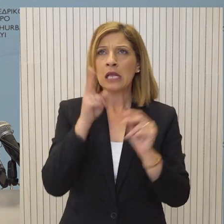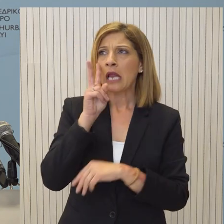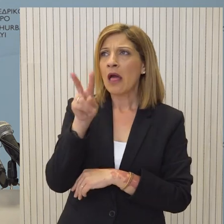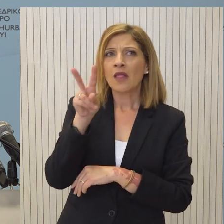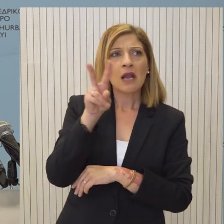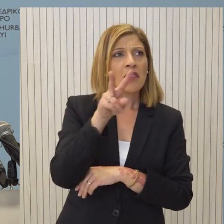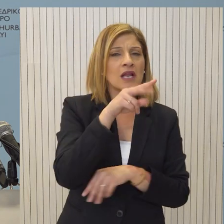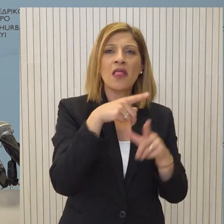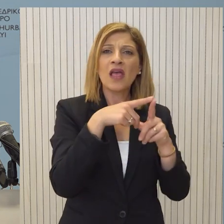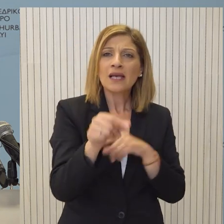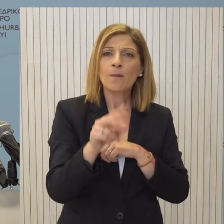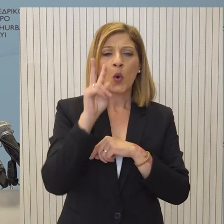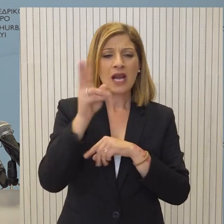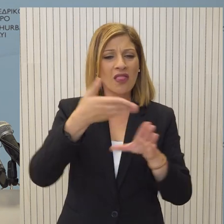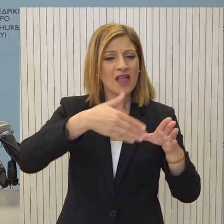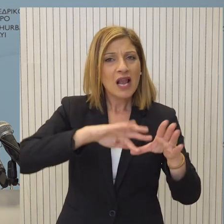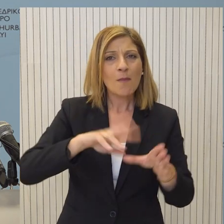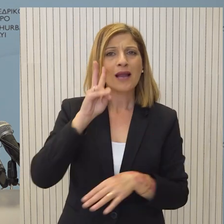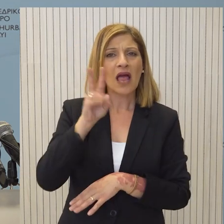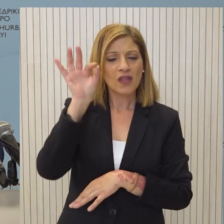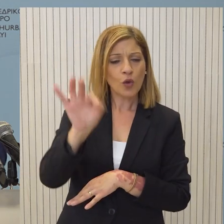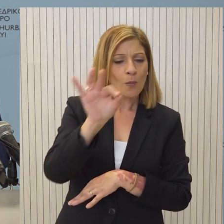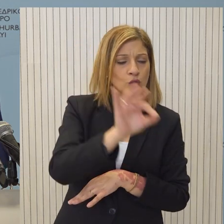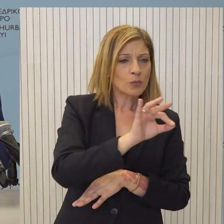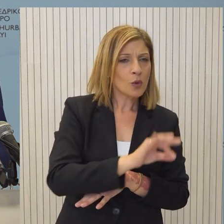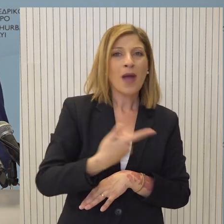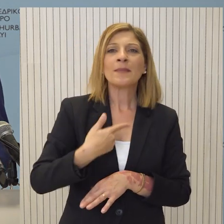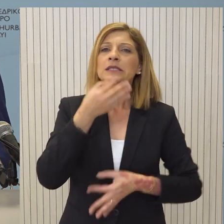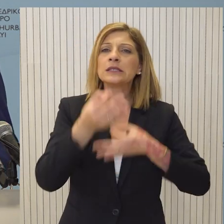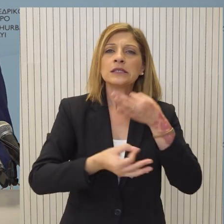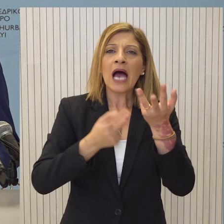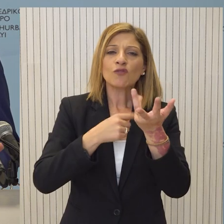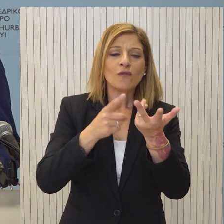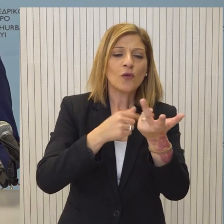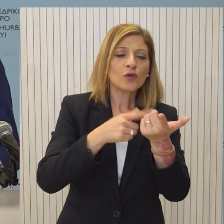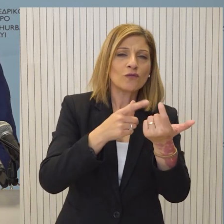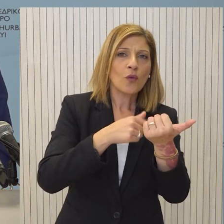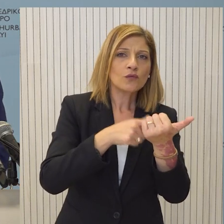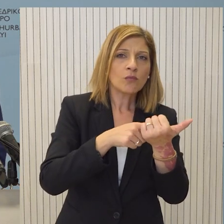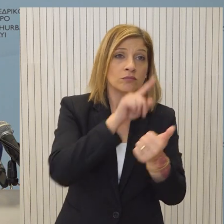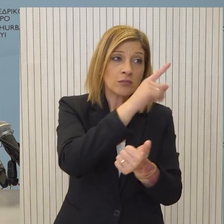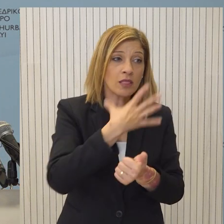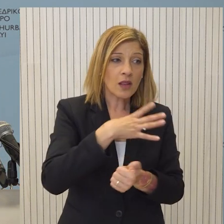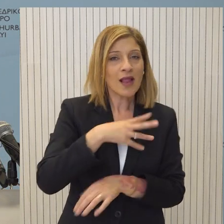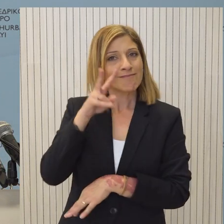δουν και τα σημεία τα οποία συμπεριλαμβάνονται στην αμάλθεια, στην πρωτοβουλία μας.